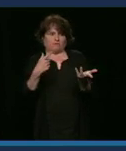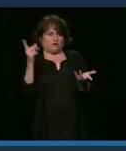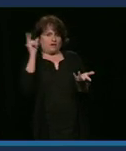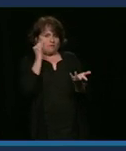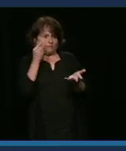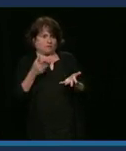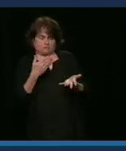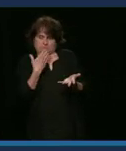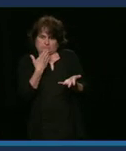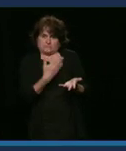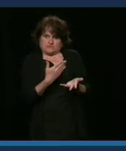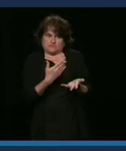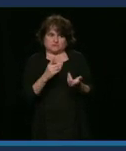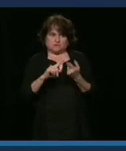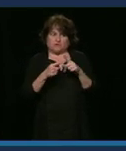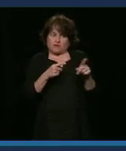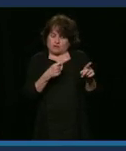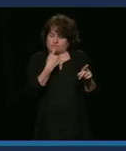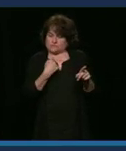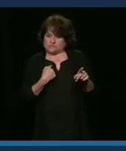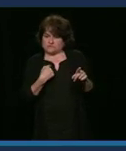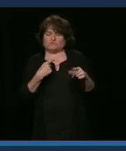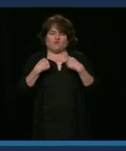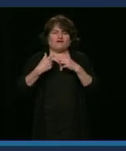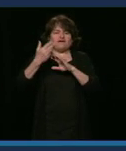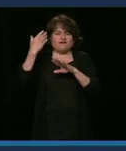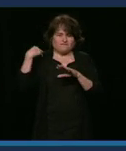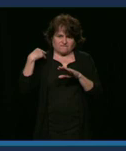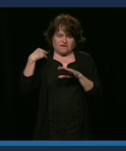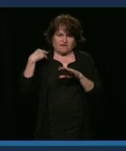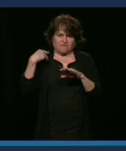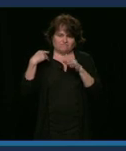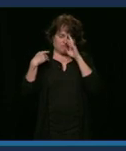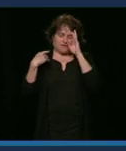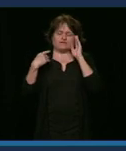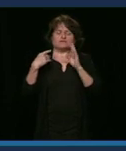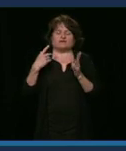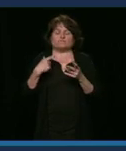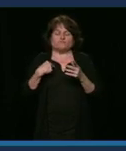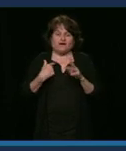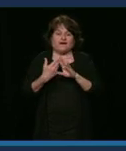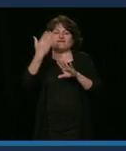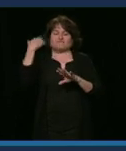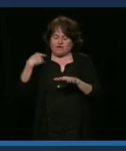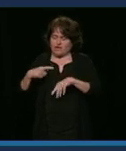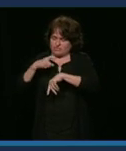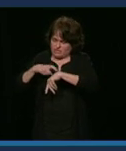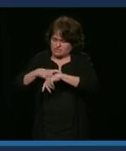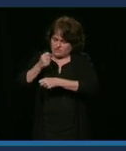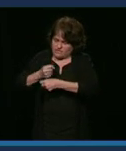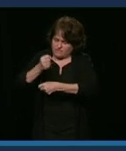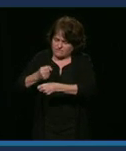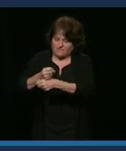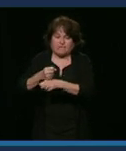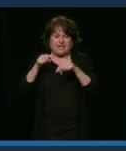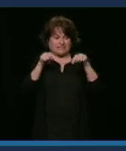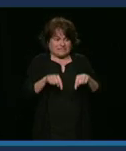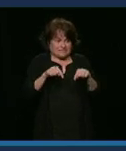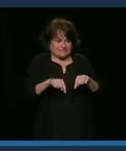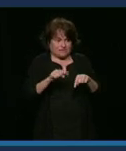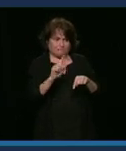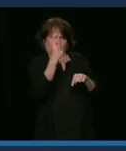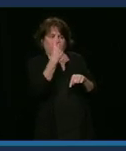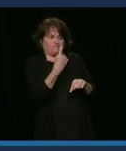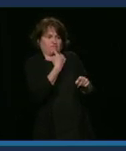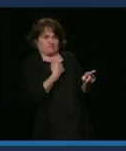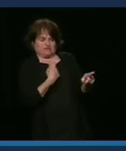Et c'est un dossier sur lequel j'ai passé beaucoup de temps, mais encore plus de temps a été passé là-dessus par ma collègue de Rivière-du-Lau qui est ici